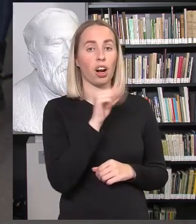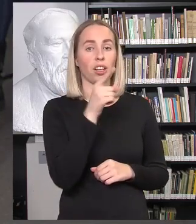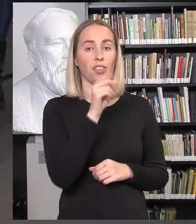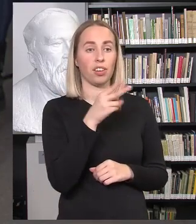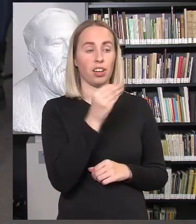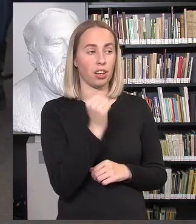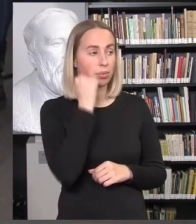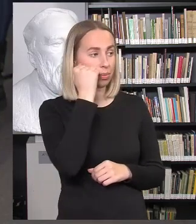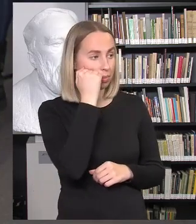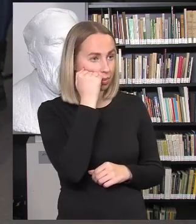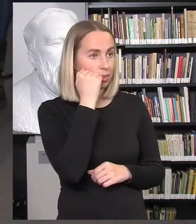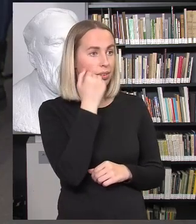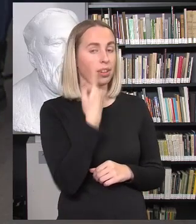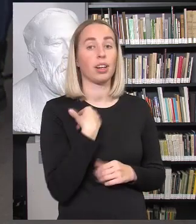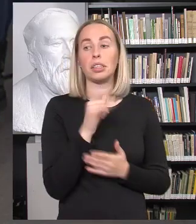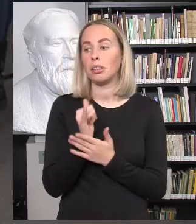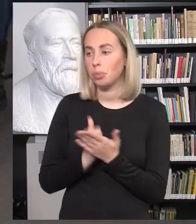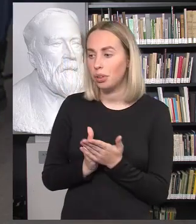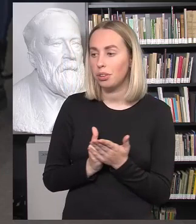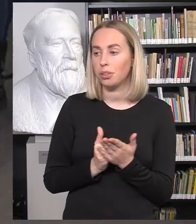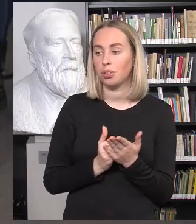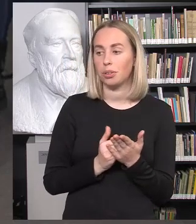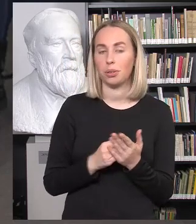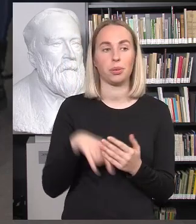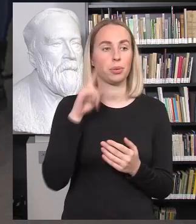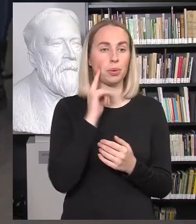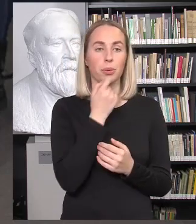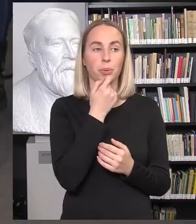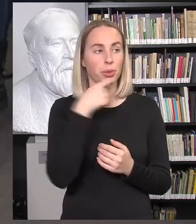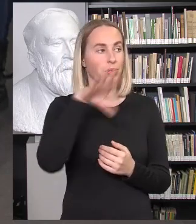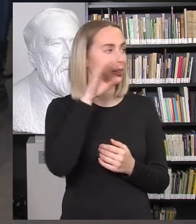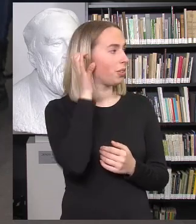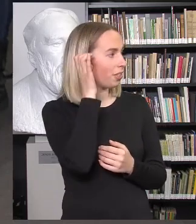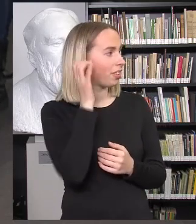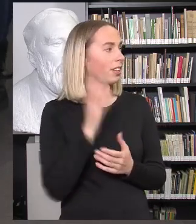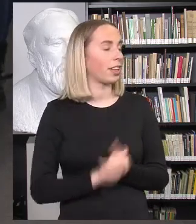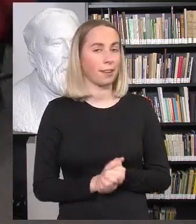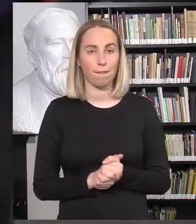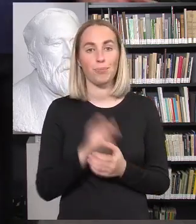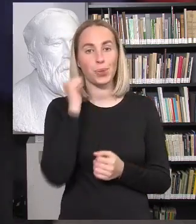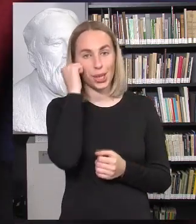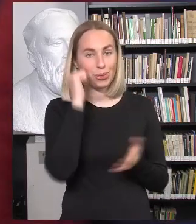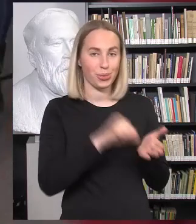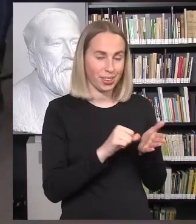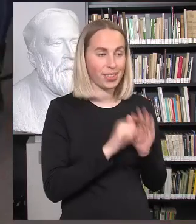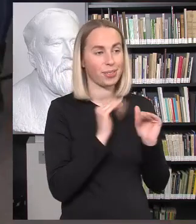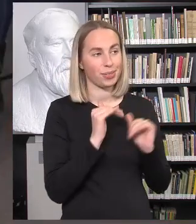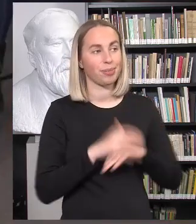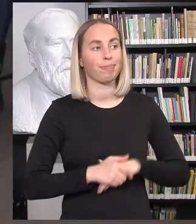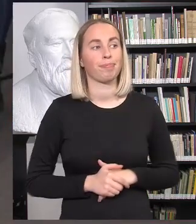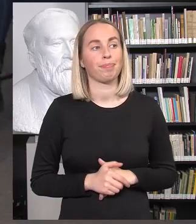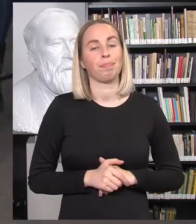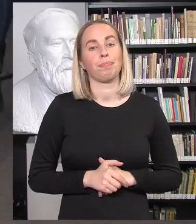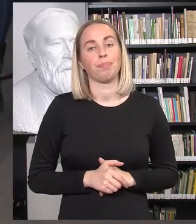atsiprašau, kad negaliu kį pabaigos, bet norėjau visus po truputėlį bet išgirsti, ačiū. Ačiū užtalyvavimą, visi geriausia. Taip,